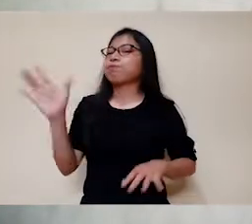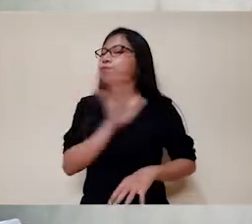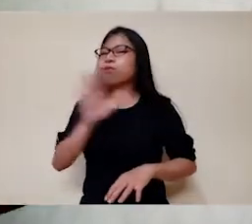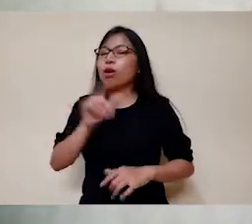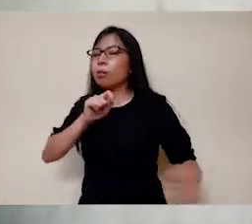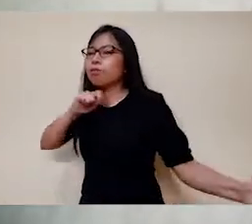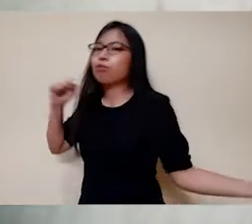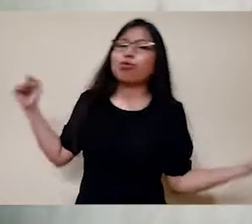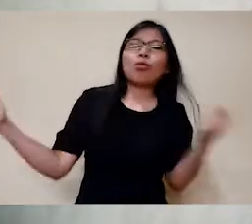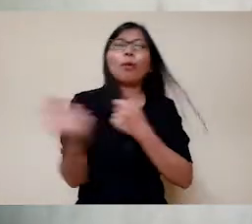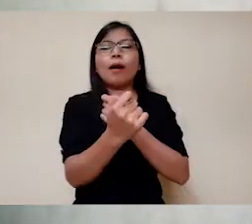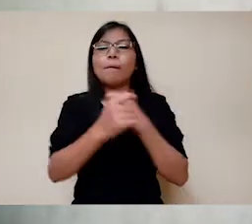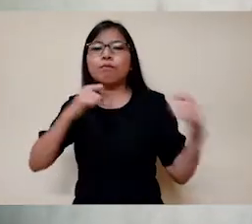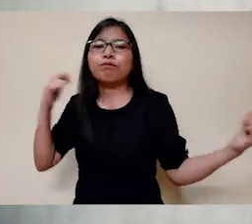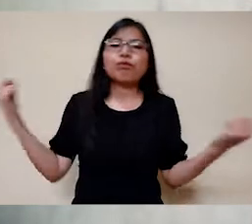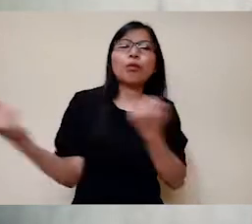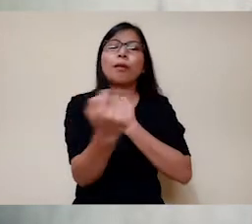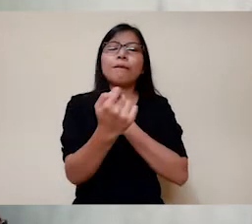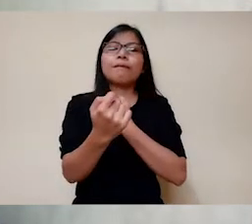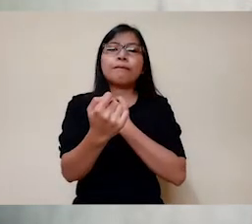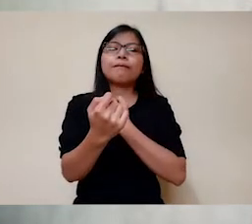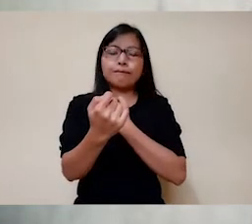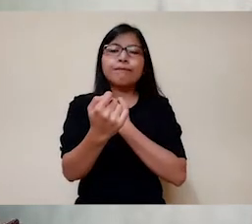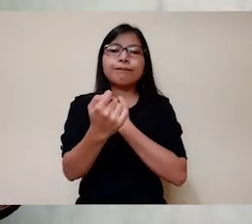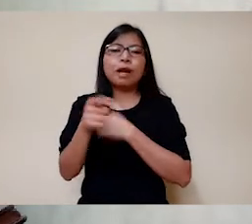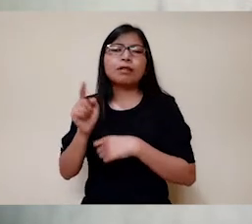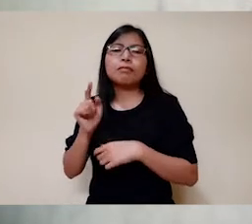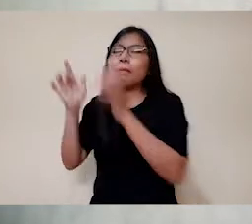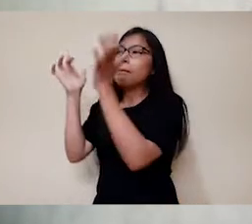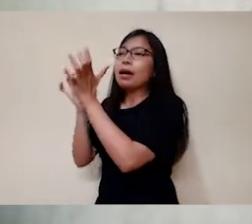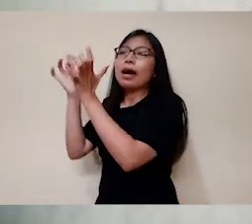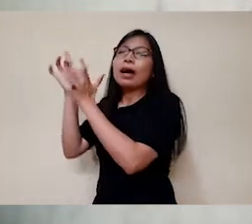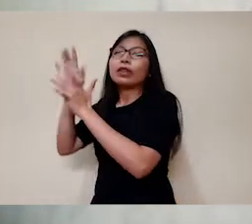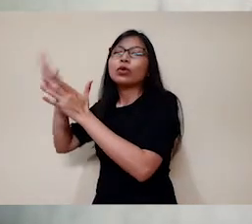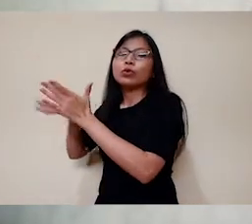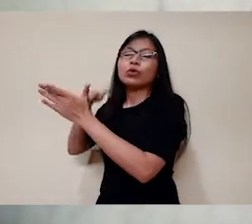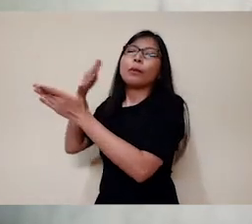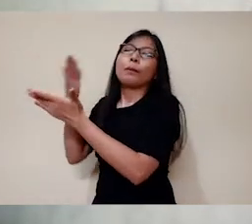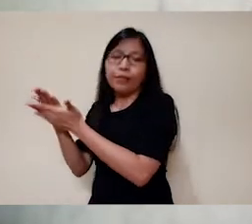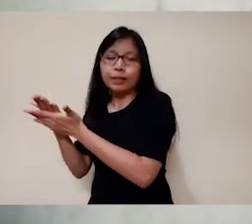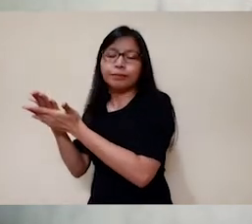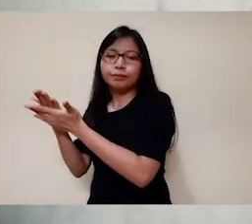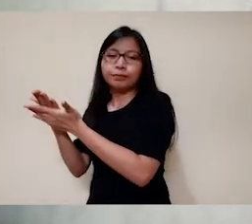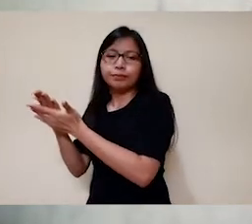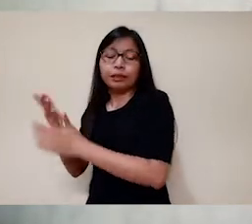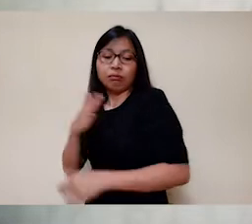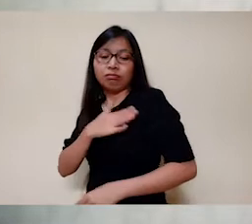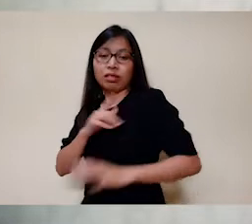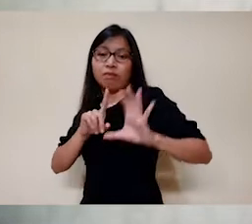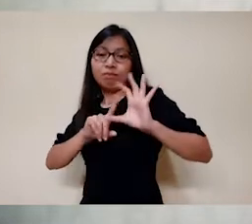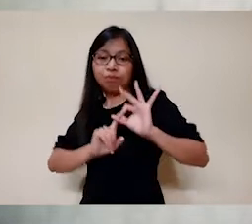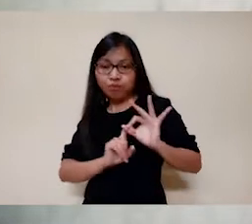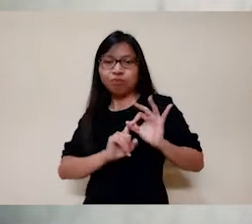dia telah mati lalu dia berganti menjadi sebuah kehidupan baru yang berpusat kepada Kristus.